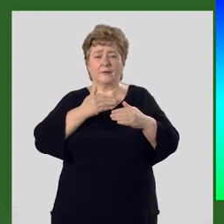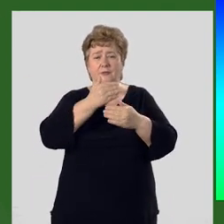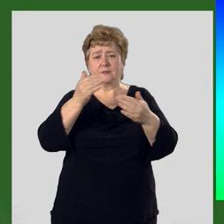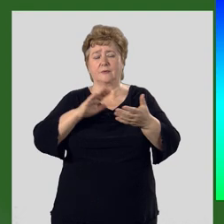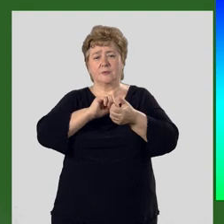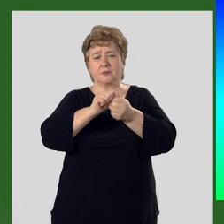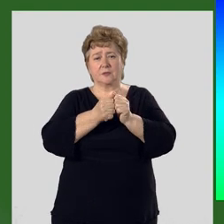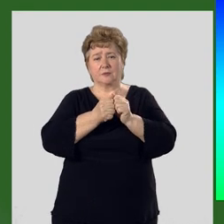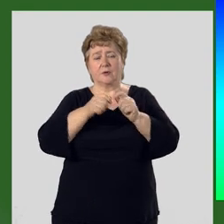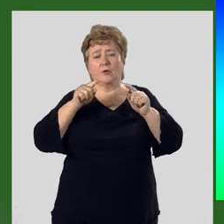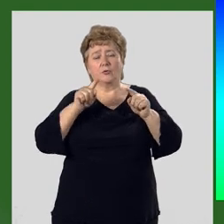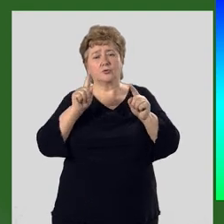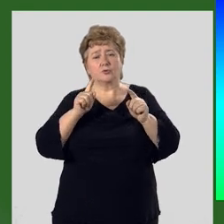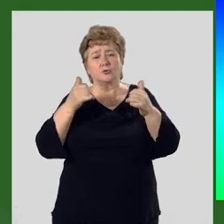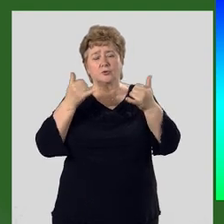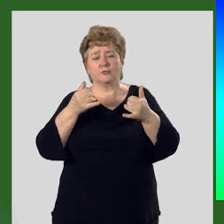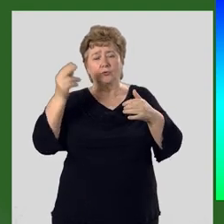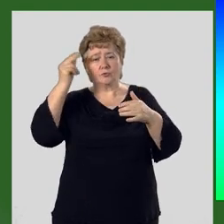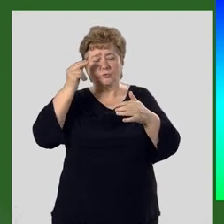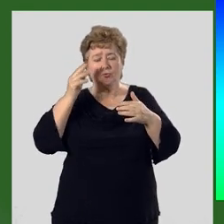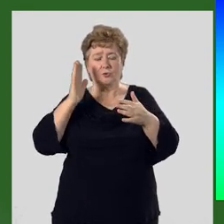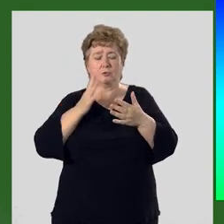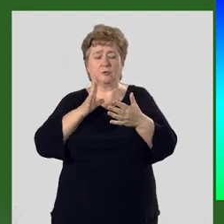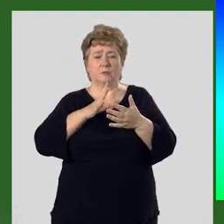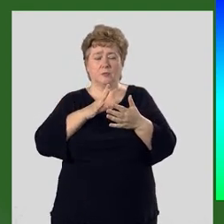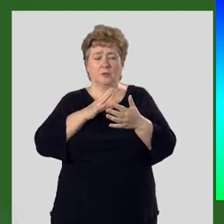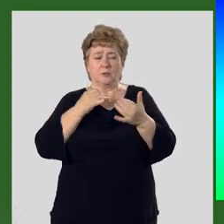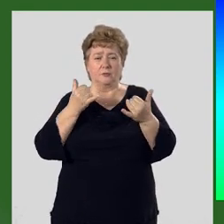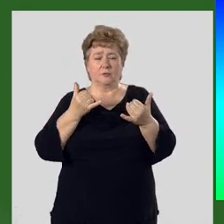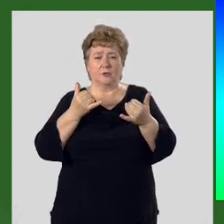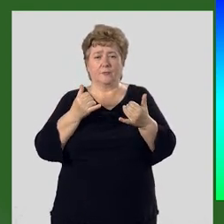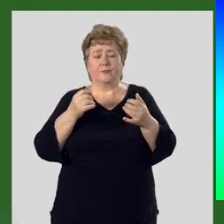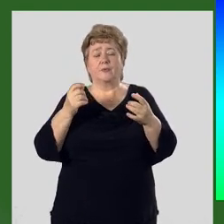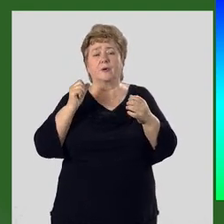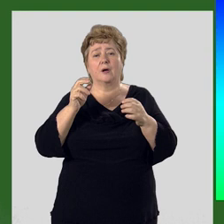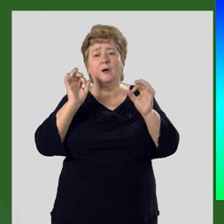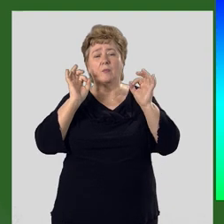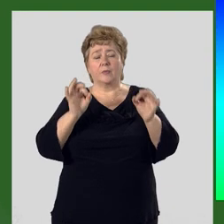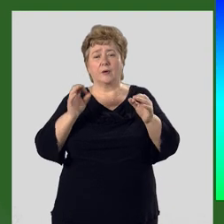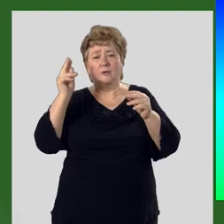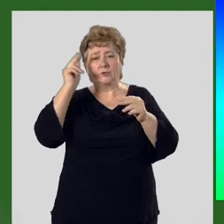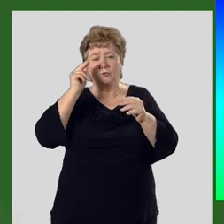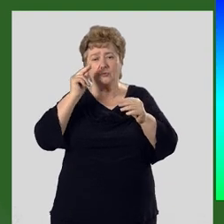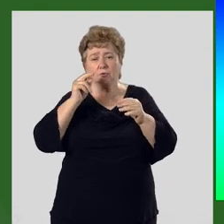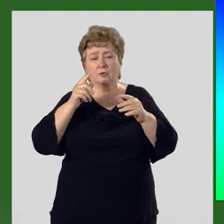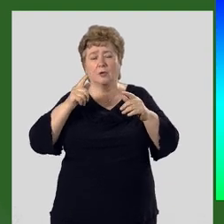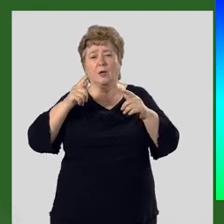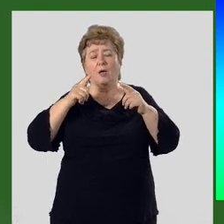вами закрепим то, что мы с вами прошли на уроке. Как правильно изучать